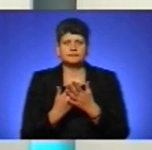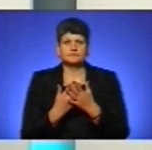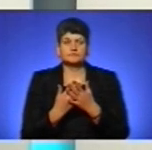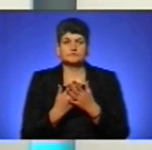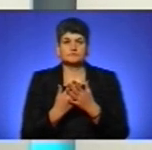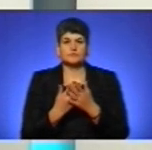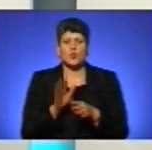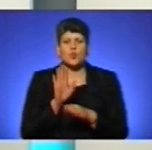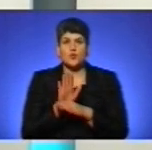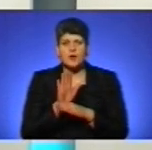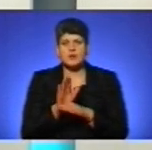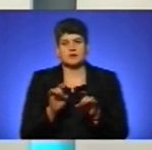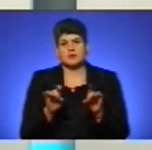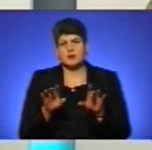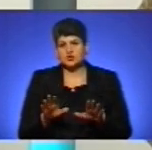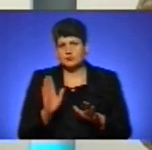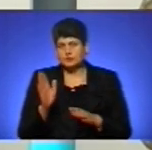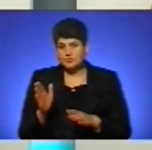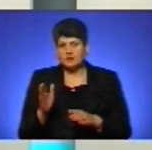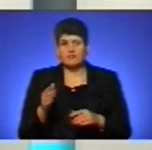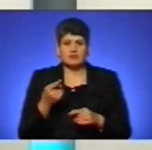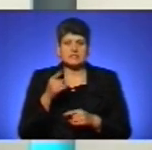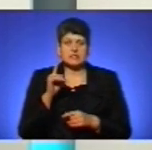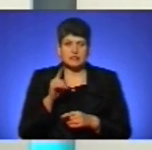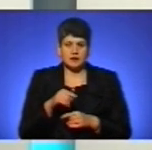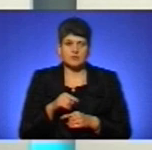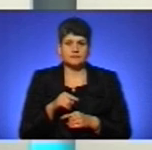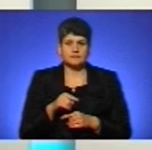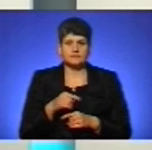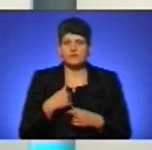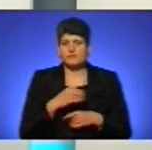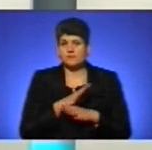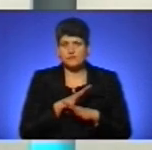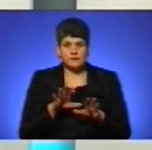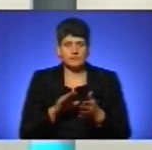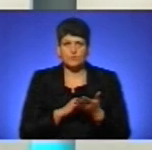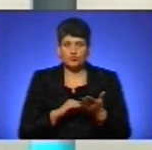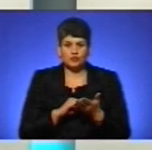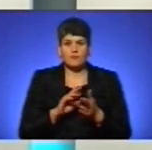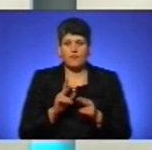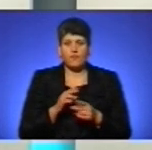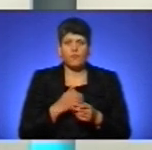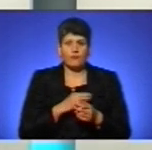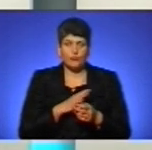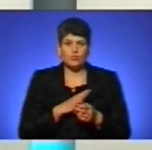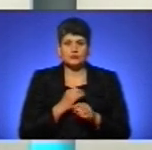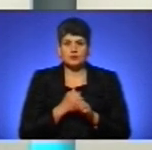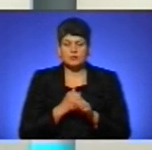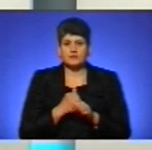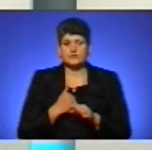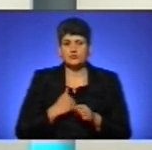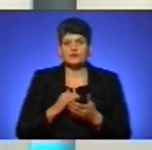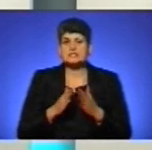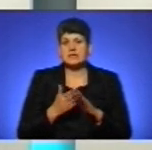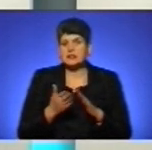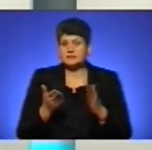указами, рішеннями. Ну, як ви знаєте, я не буду повторюватись, як було введено військово-воєнний стан,